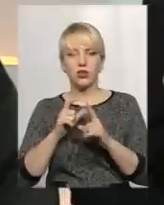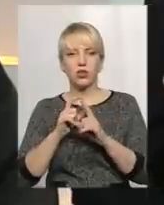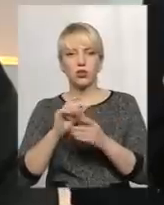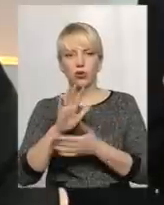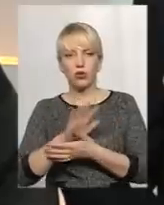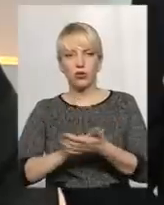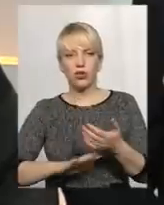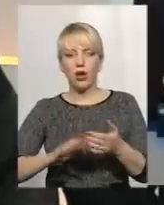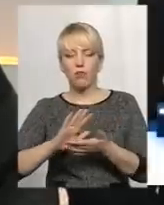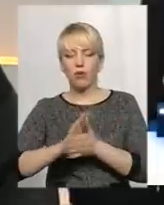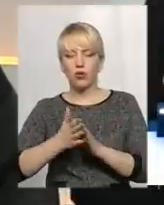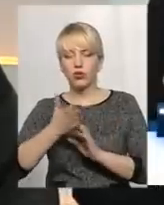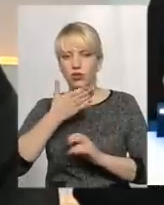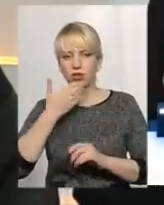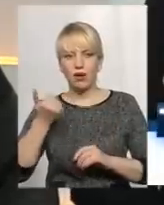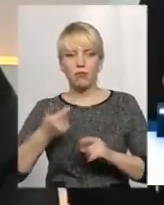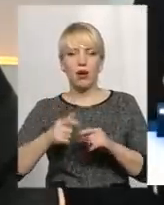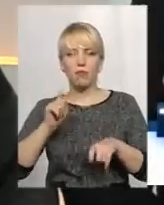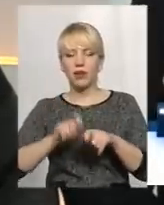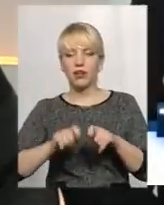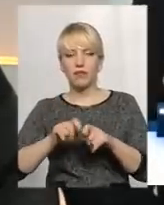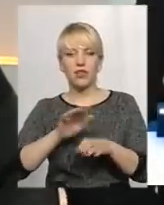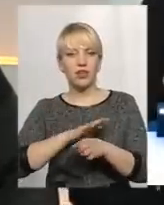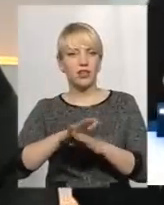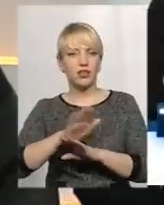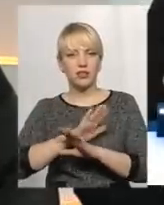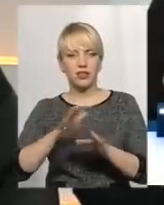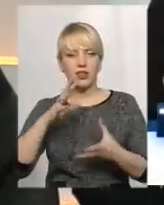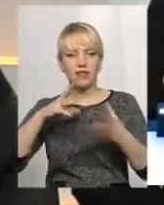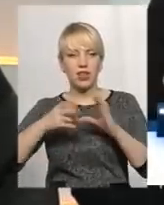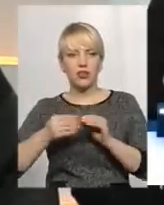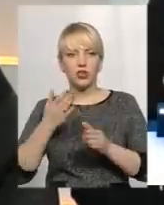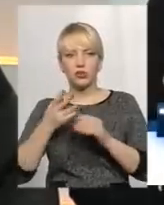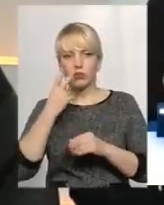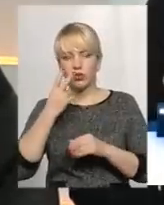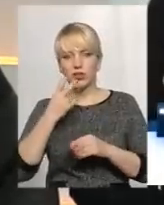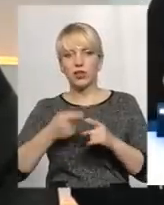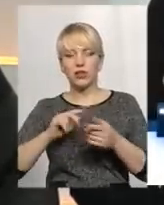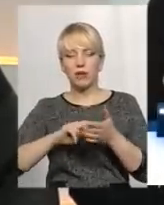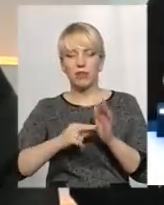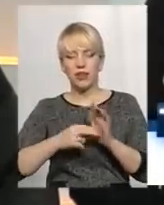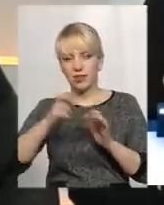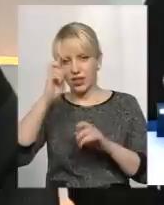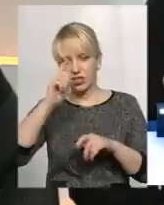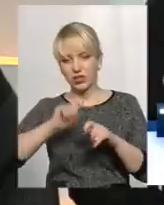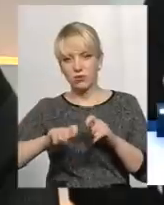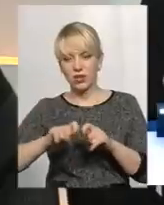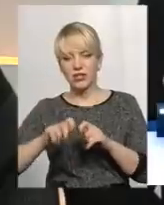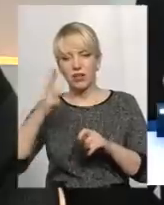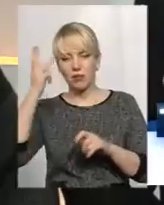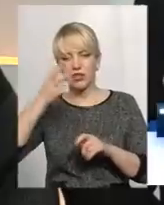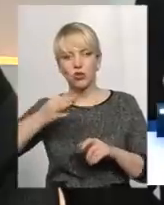Положень немає, перевірки не здійснюються. Взагальному, якщо подивитися на план Державкої інспекції Хмельницької області, який здійснює